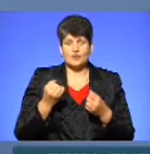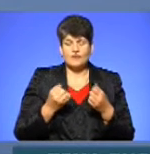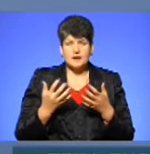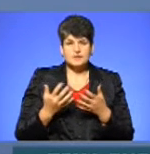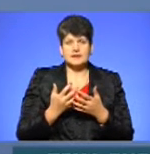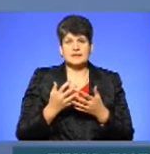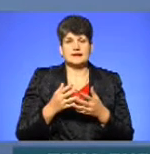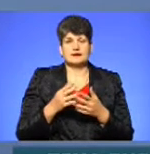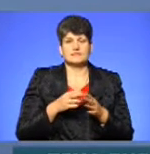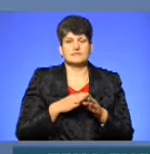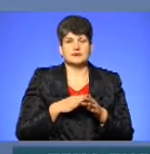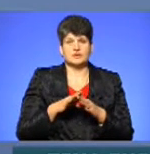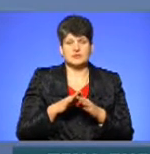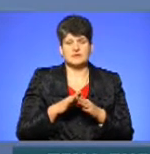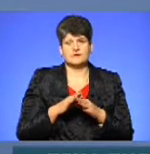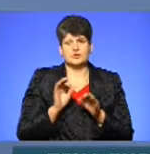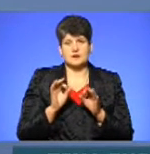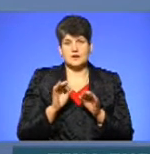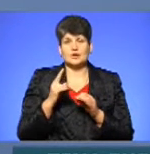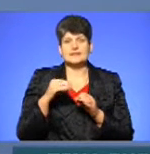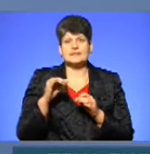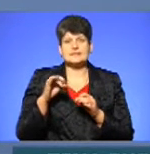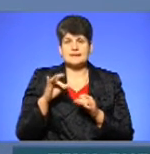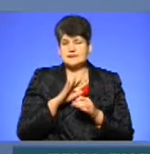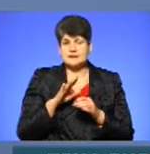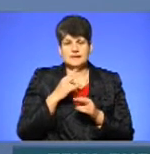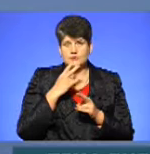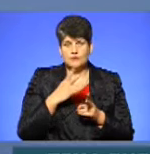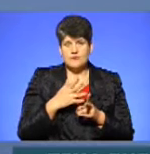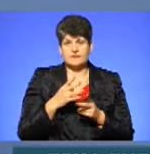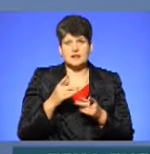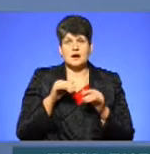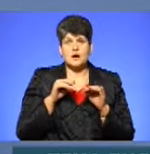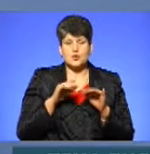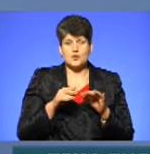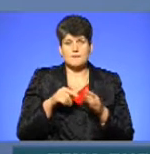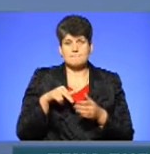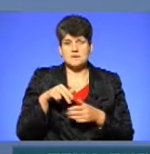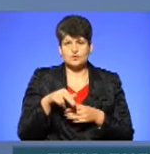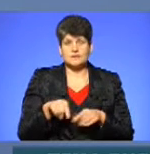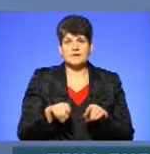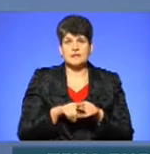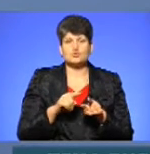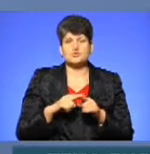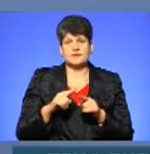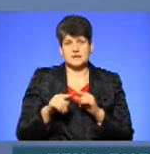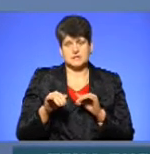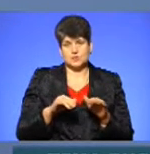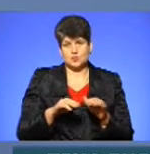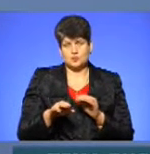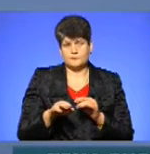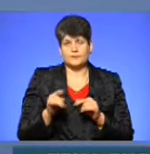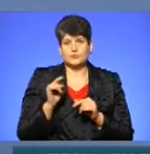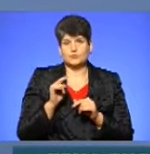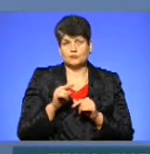безпечної дистанції, Не зреагував на рух пішоходів, також швидкість руху, таким